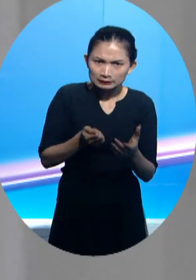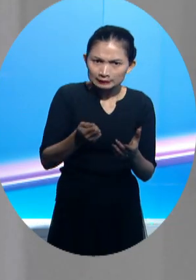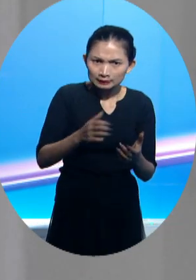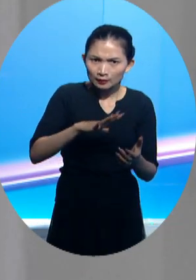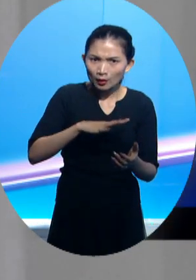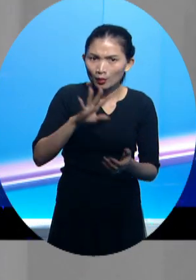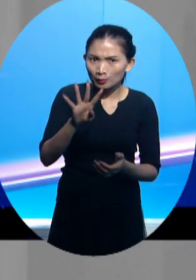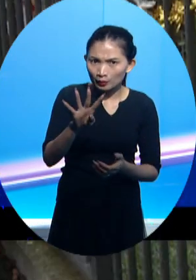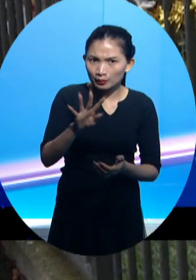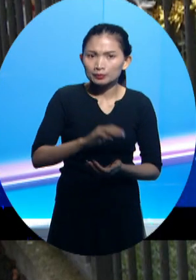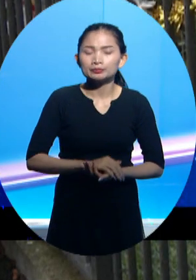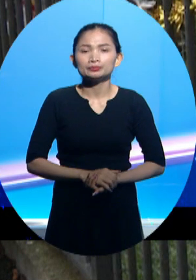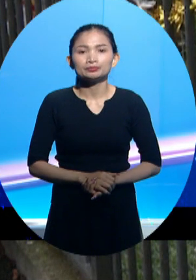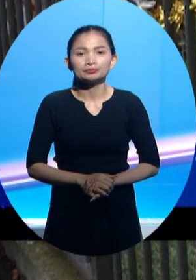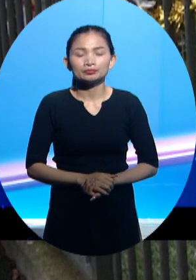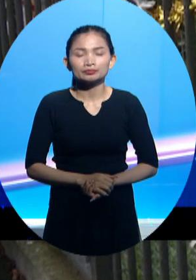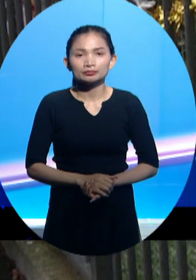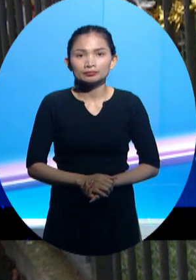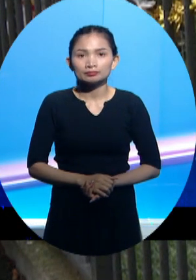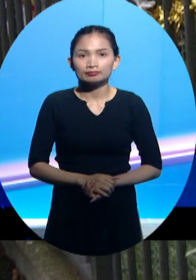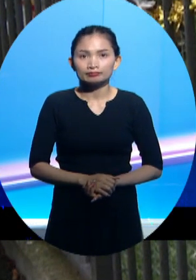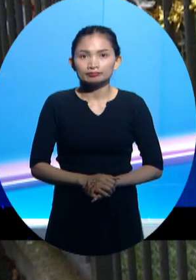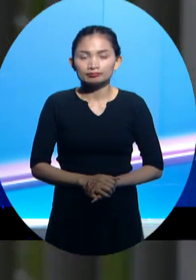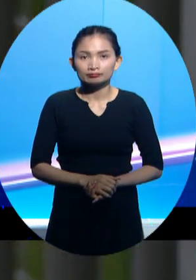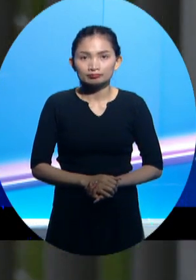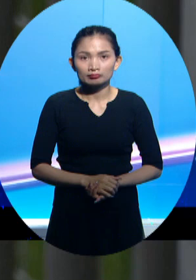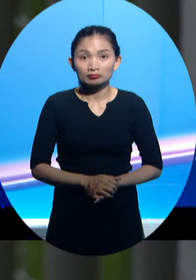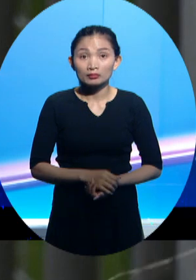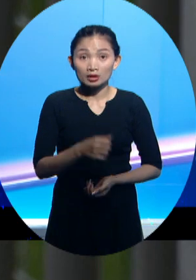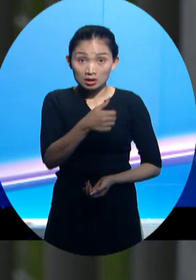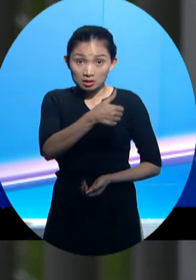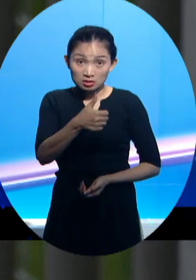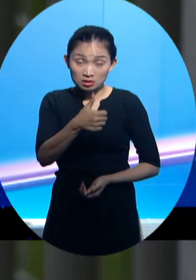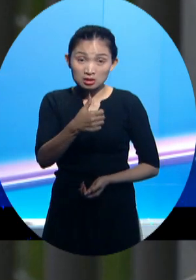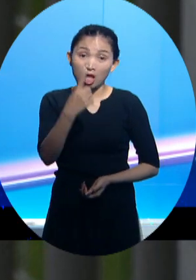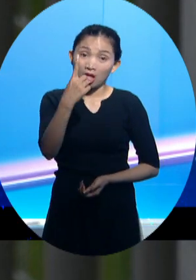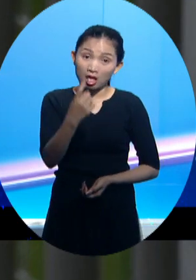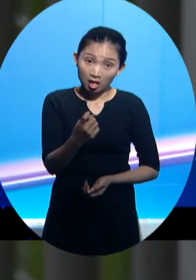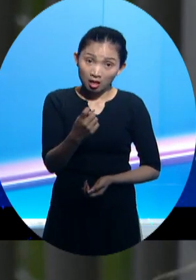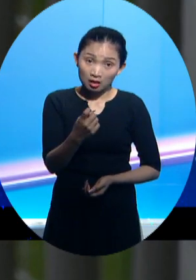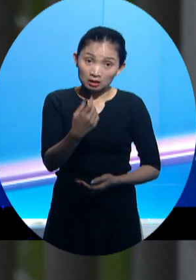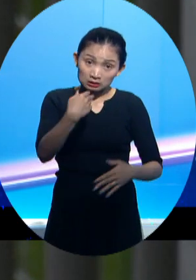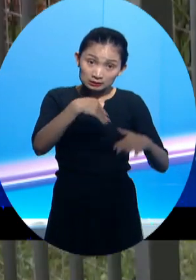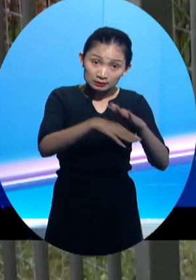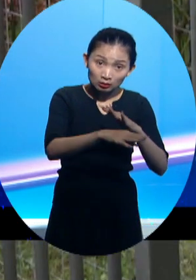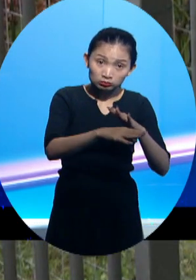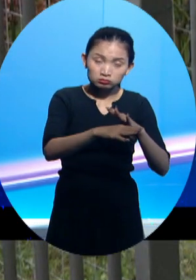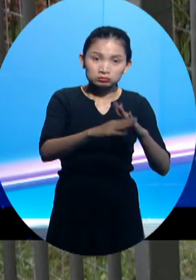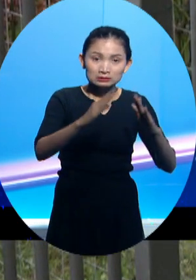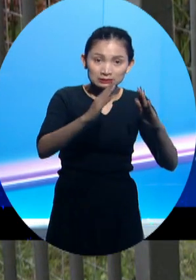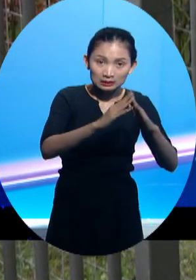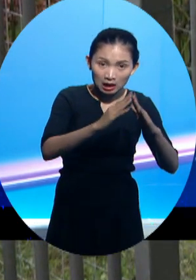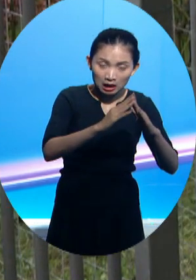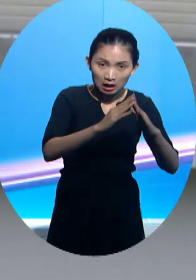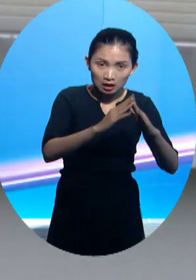Theo công tố viên thị trấn Mô, cách thủ đô Paris khoảng 40 km, thi thể các nạn nhân đã được phát hiện tại một căn hộ trong vùng. Nghi càng 33